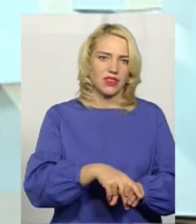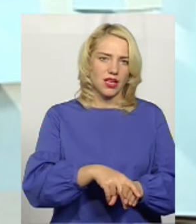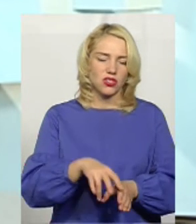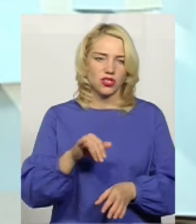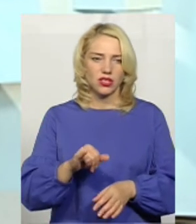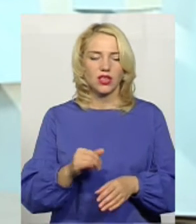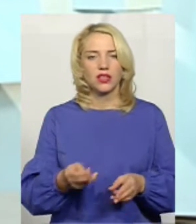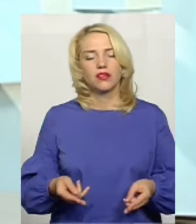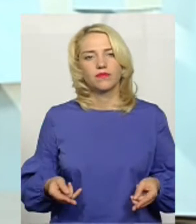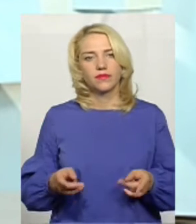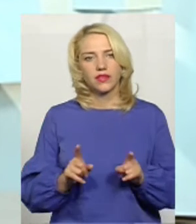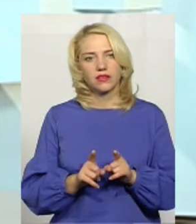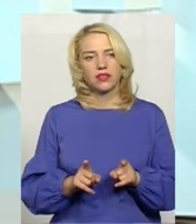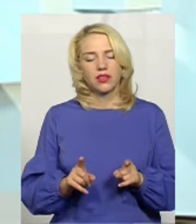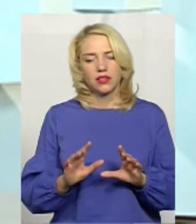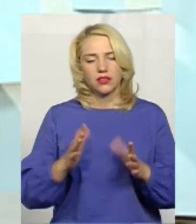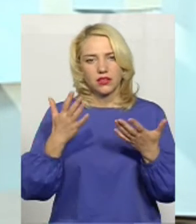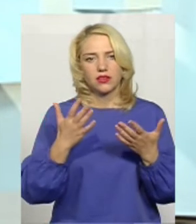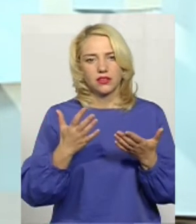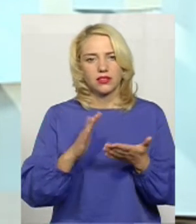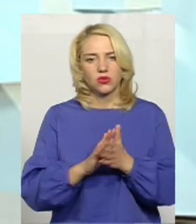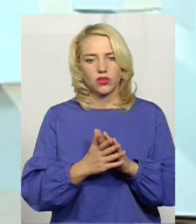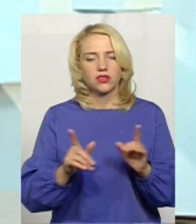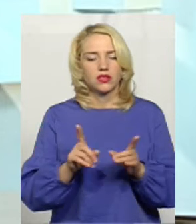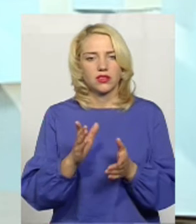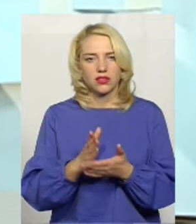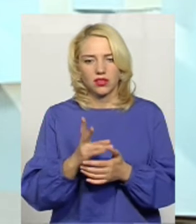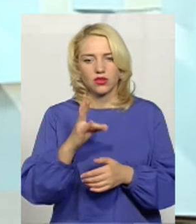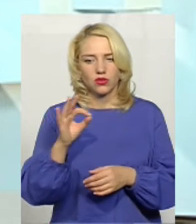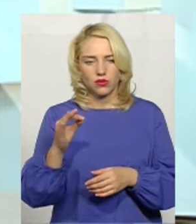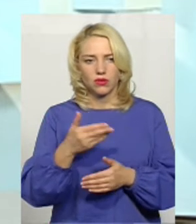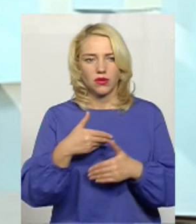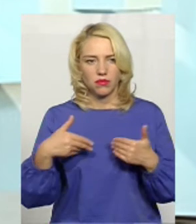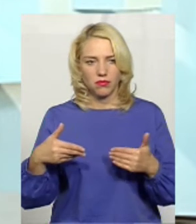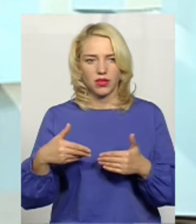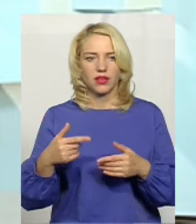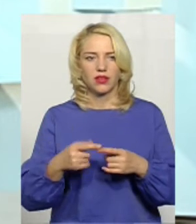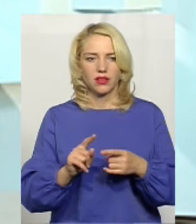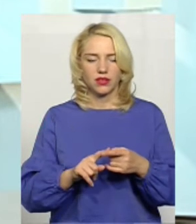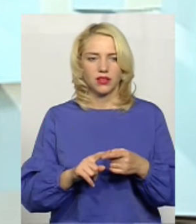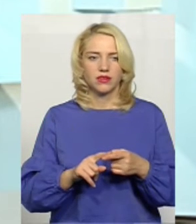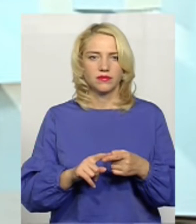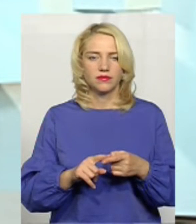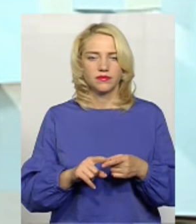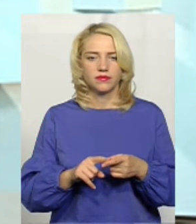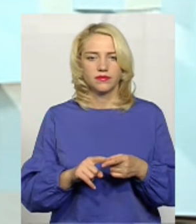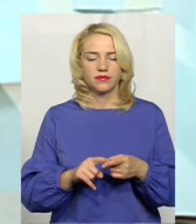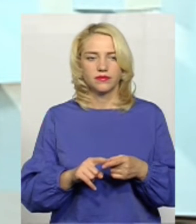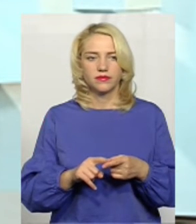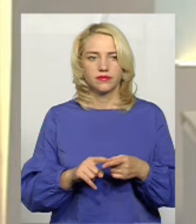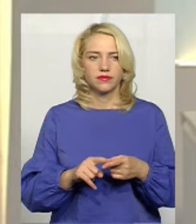ось стається та ситуація така, яка є. Але ми її, в принципі, відрогульовуємо, ми її